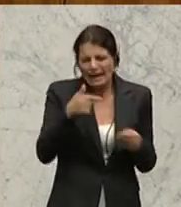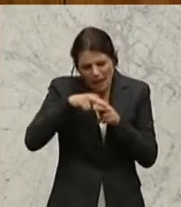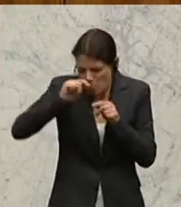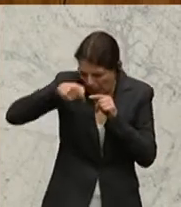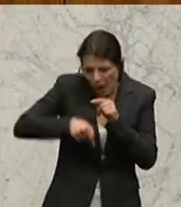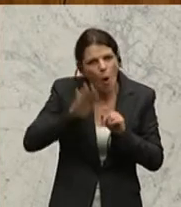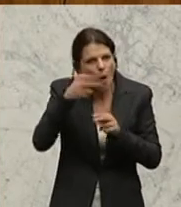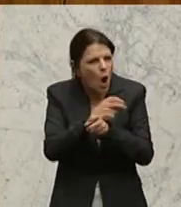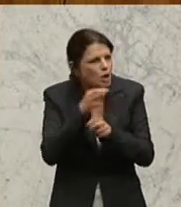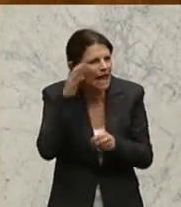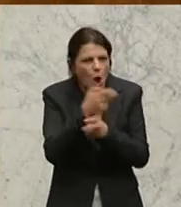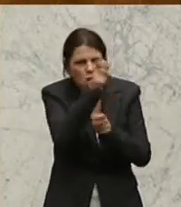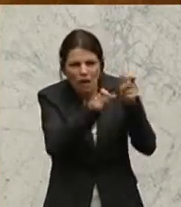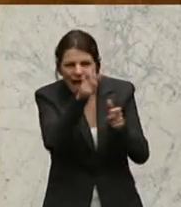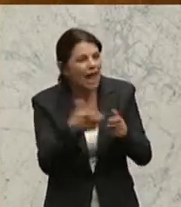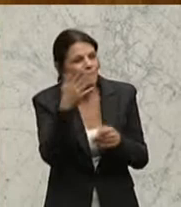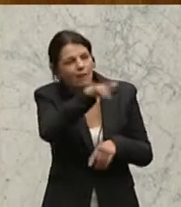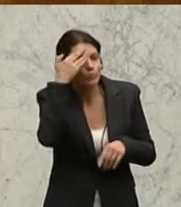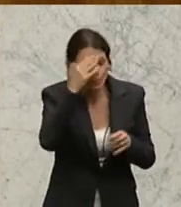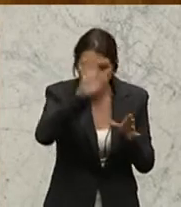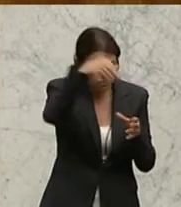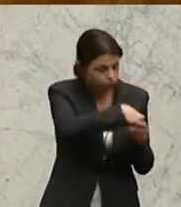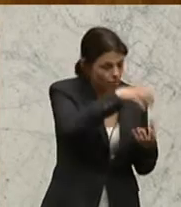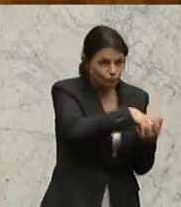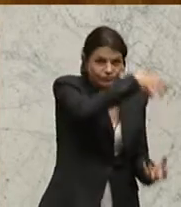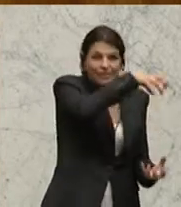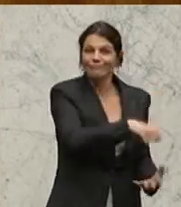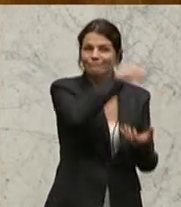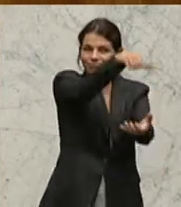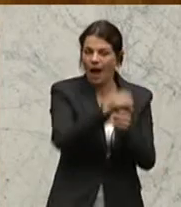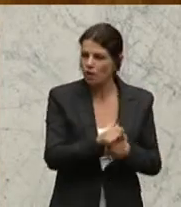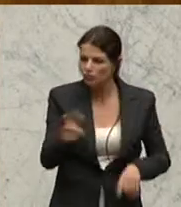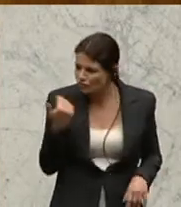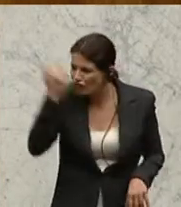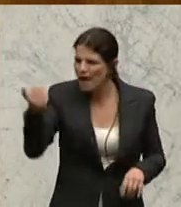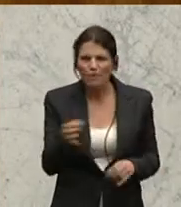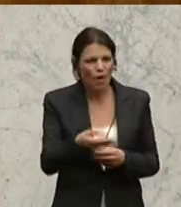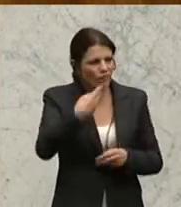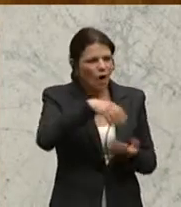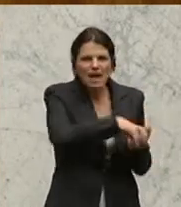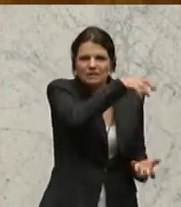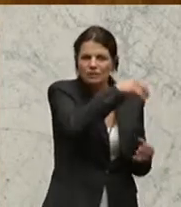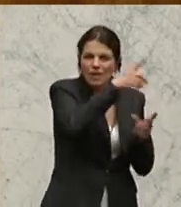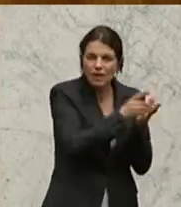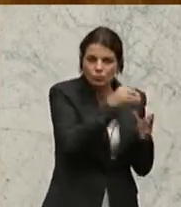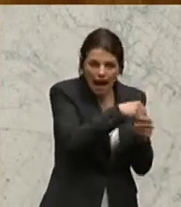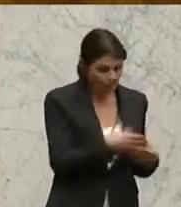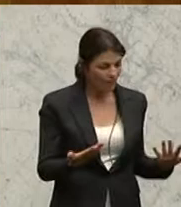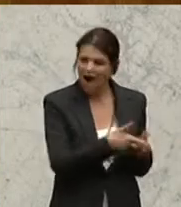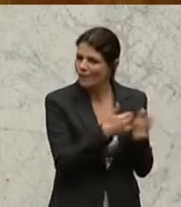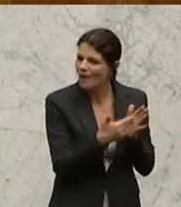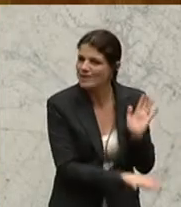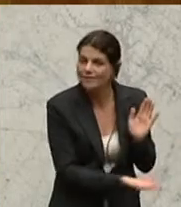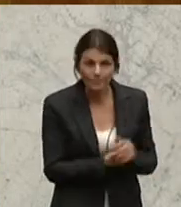Einblick nehmen können. Schämen Sie sich für die Vorratsdatenspeicherung, die hier nichts anderes ist, die nichts anderes ist als die Vorlage für